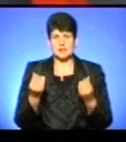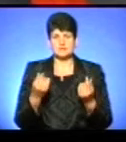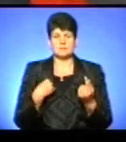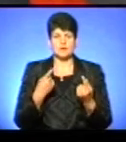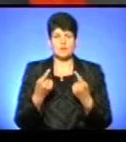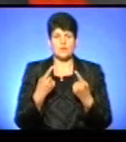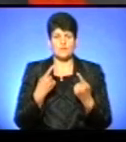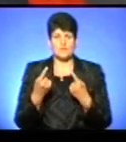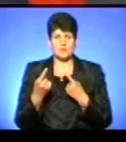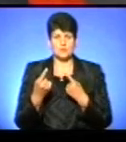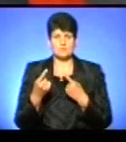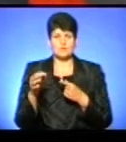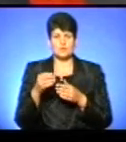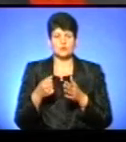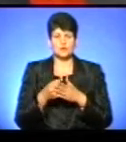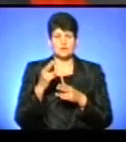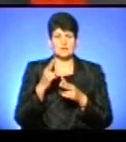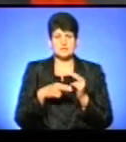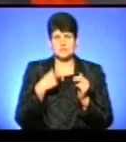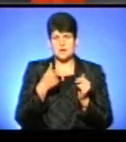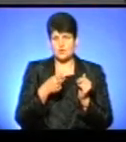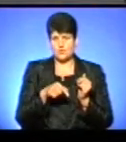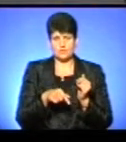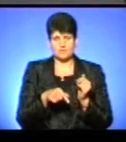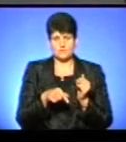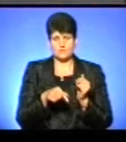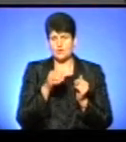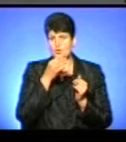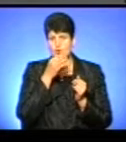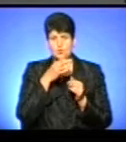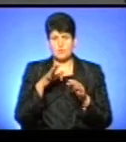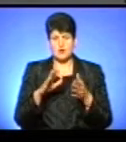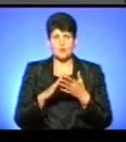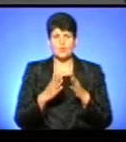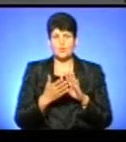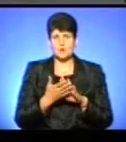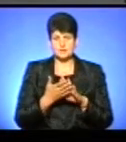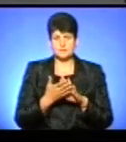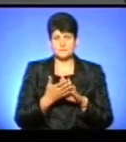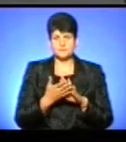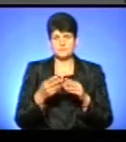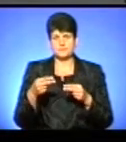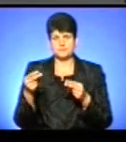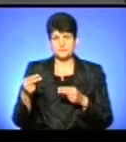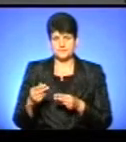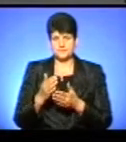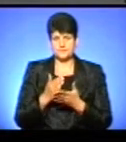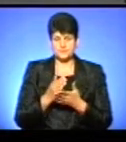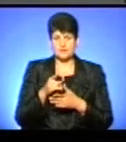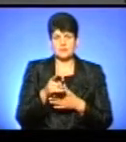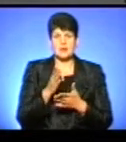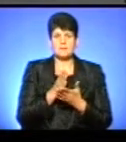про це до кінця року, тому що люба угода, яка заключається, вона